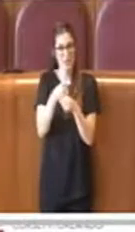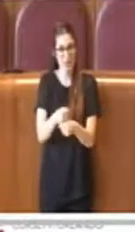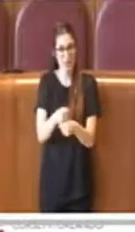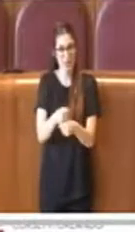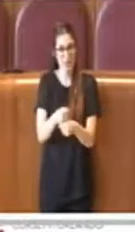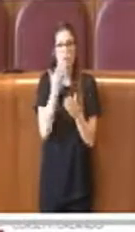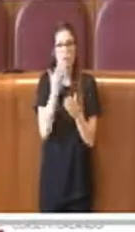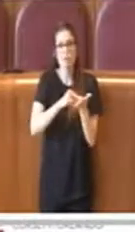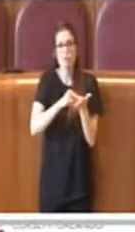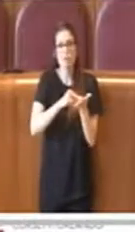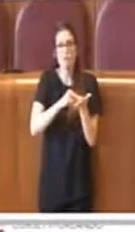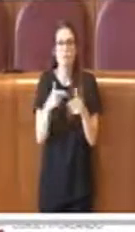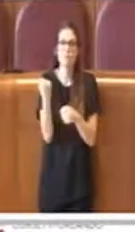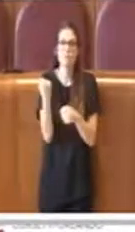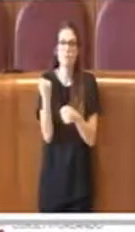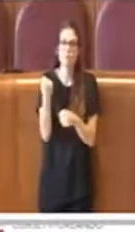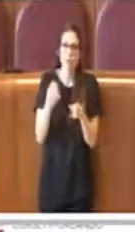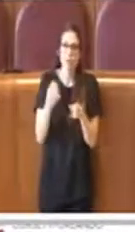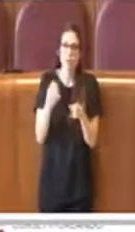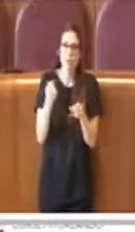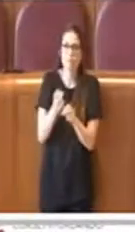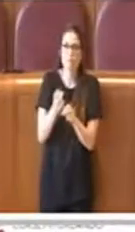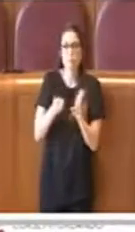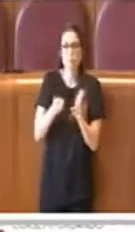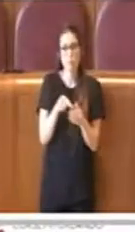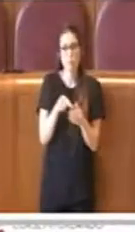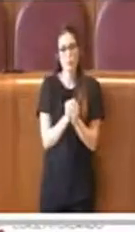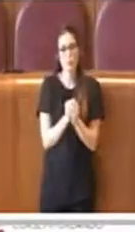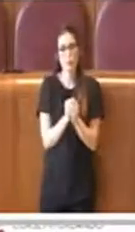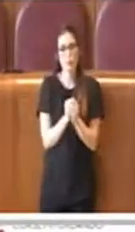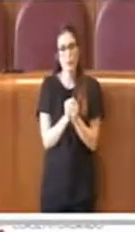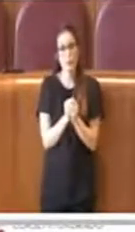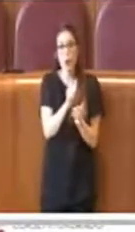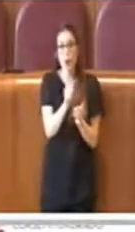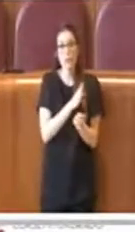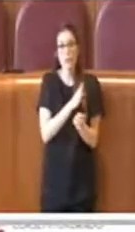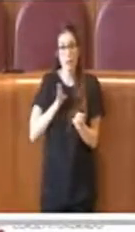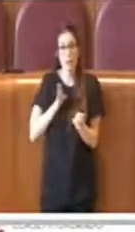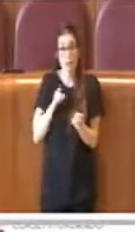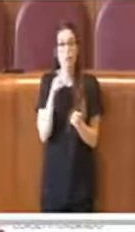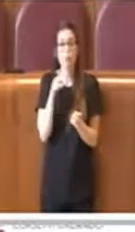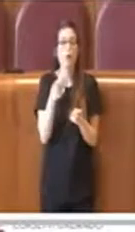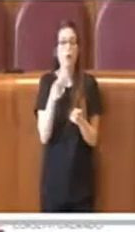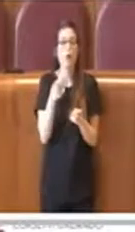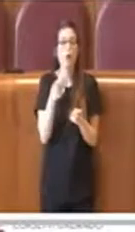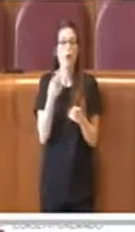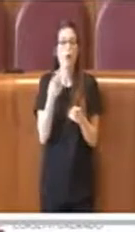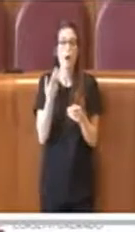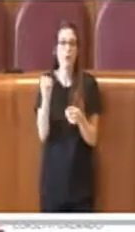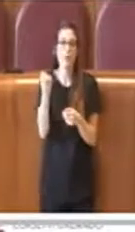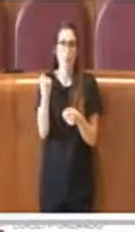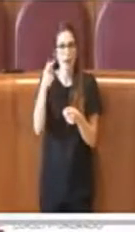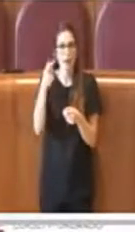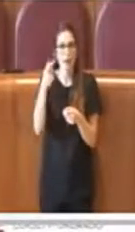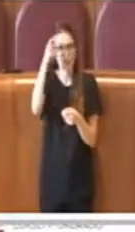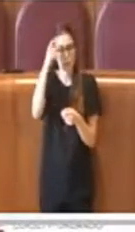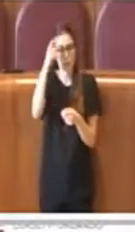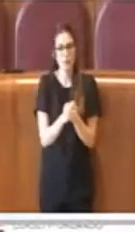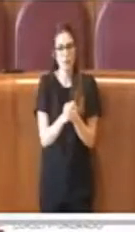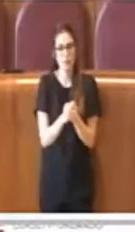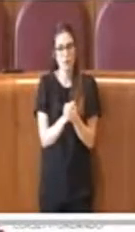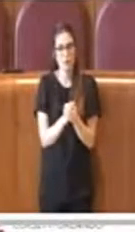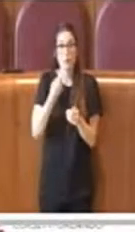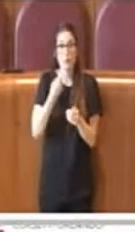'incessività e l'operatività dello stesso. Ogni membro della Commissione ha quindi uguali poteri esecutivi, al Presidente